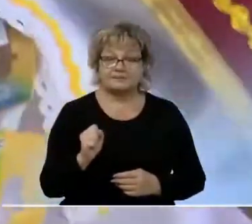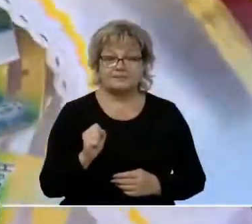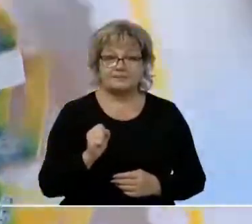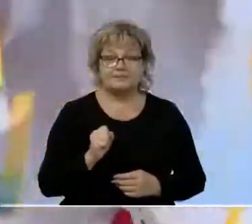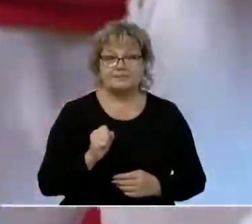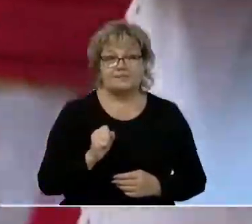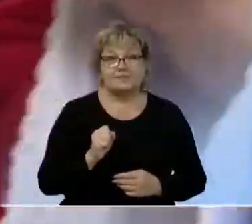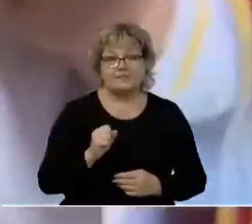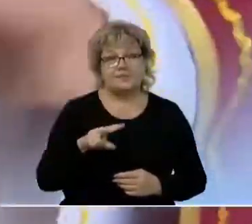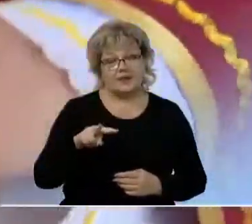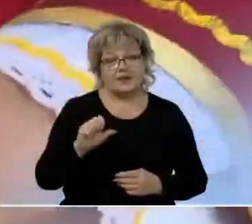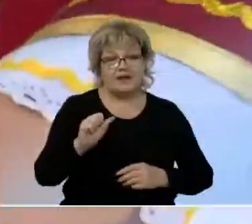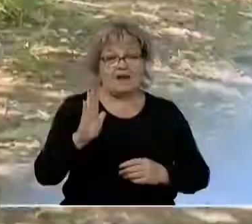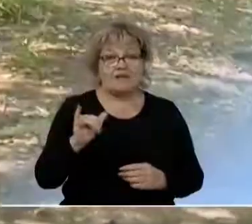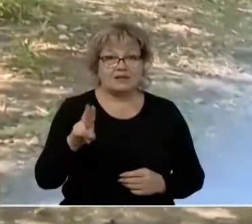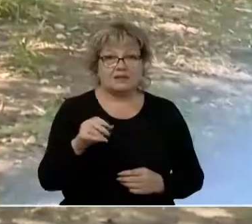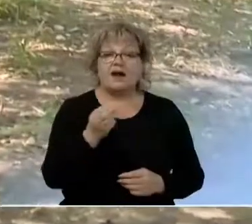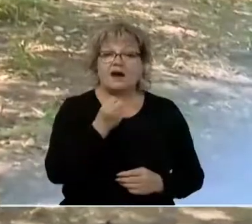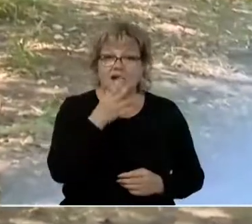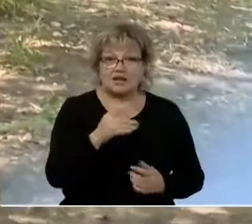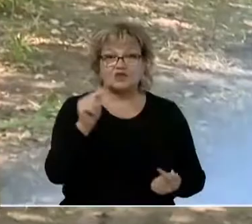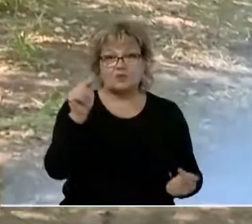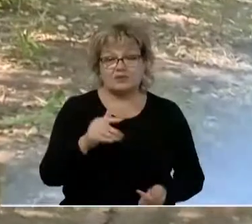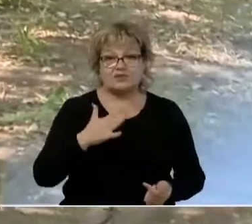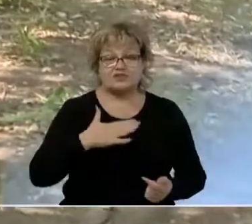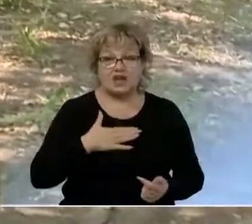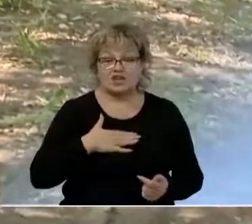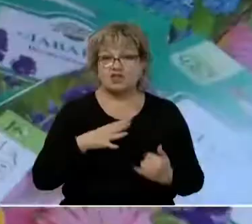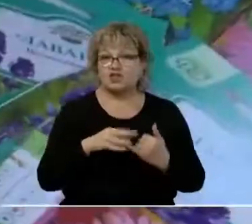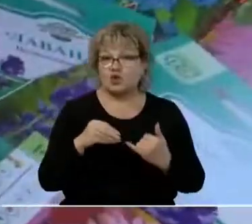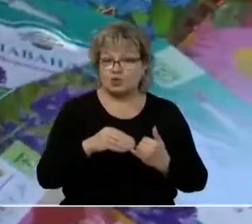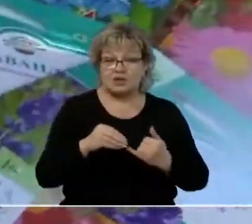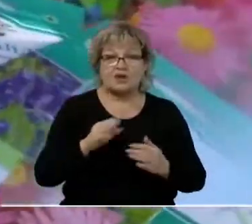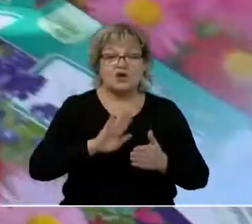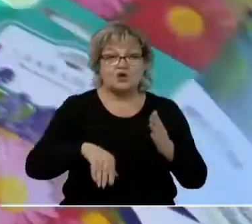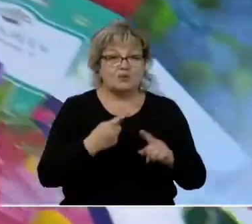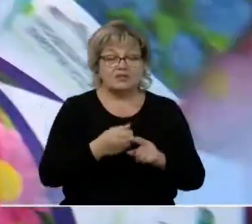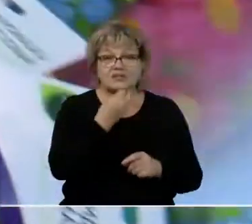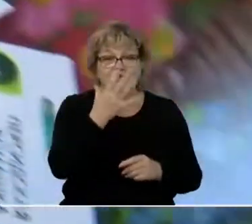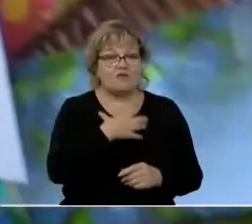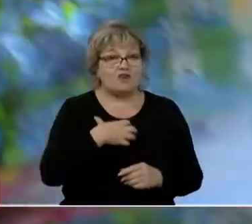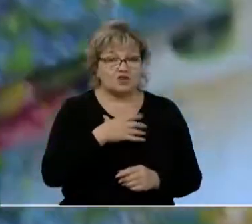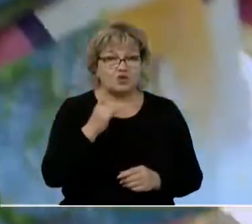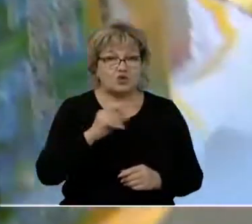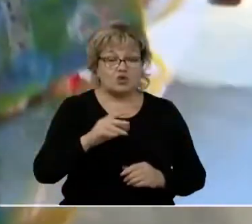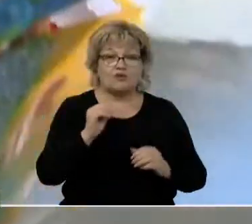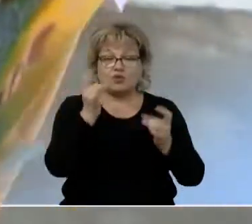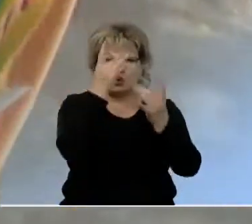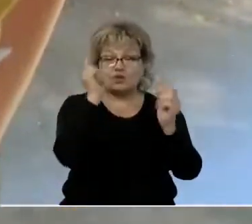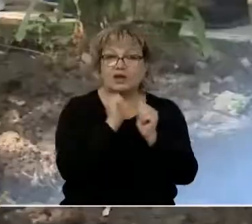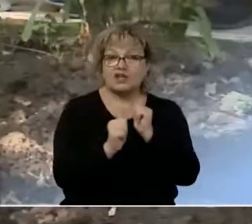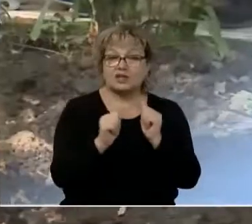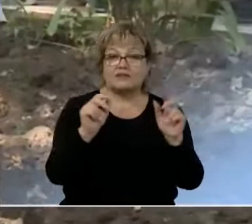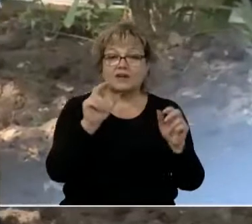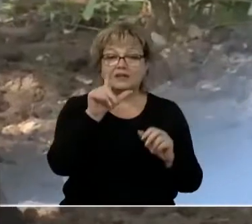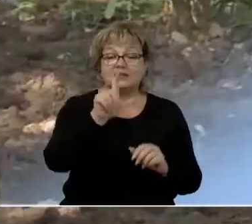И лаванда. Они хорошо приживаются в наших широтах. Кроме того, цветы играют важную роль в культуре каждого народа Дона.